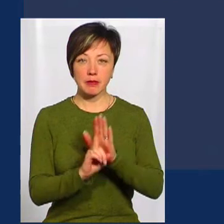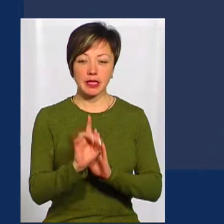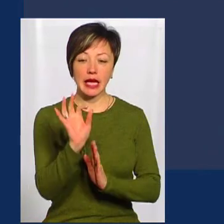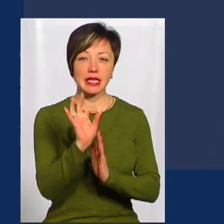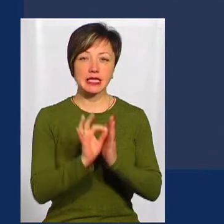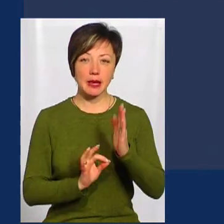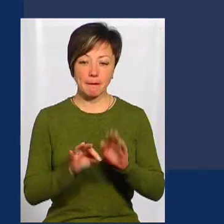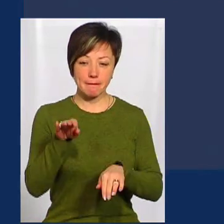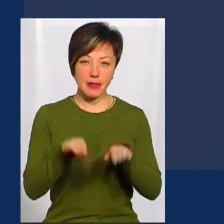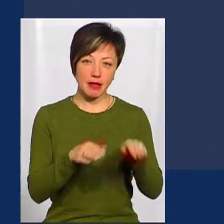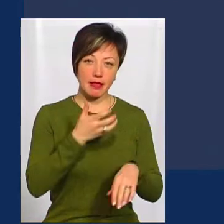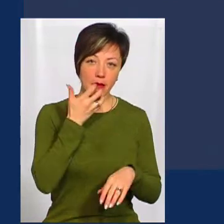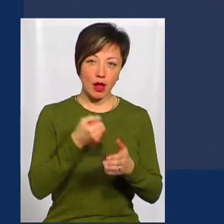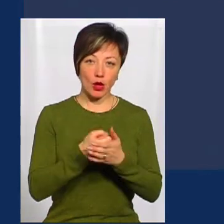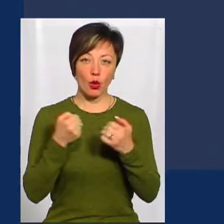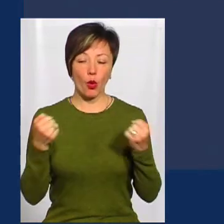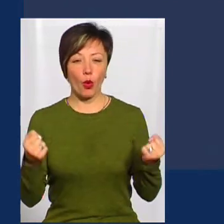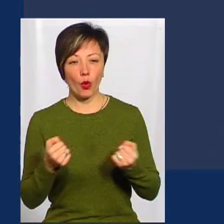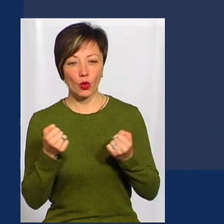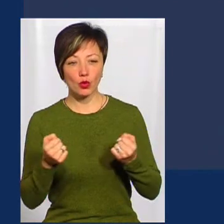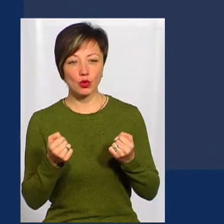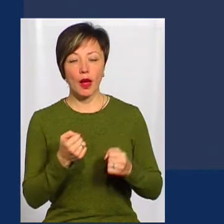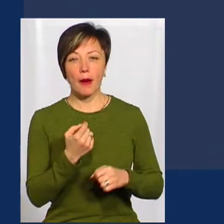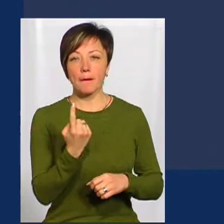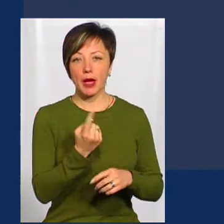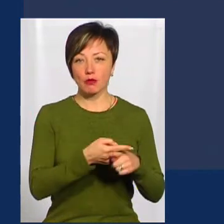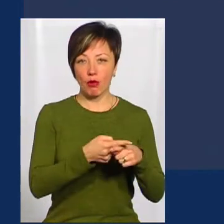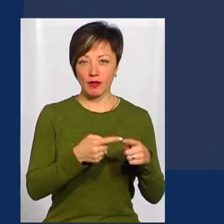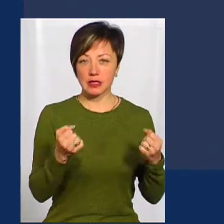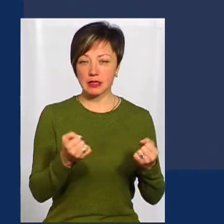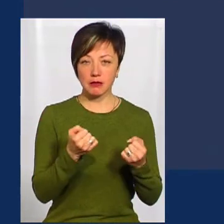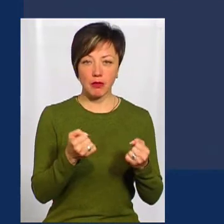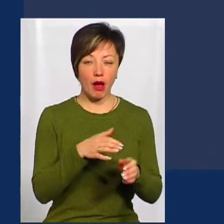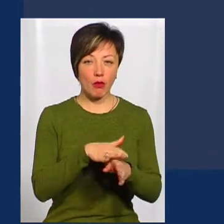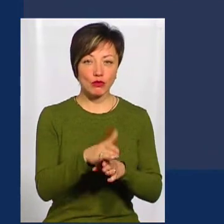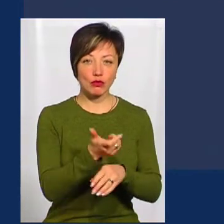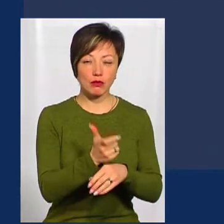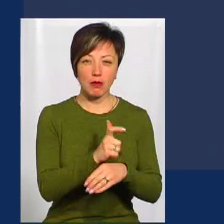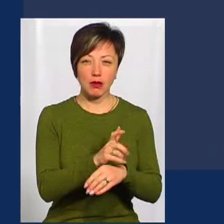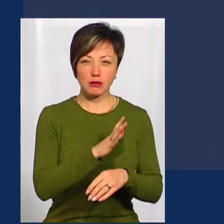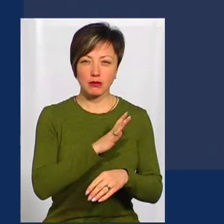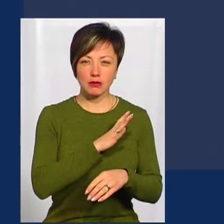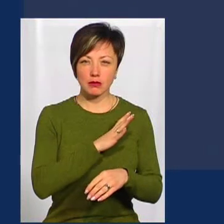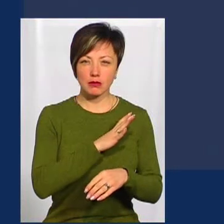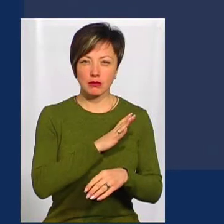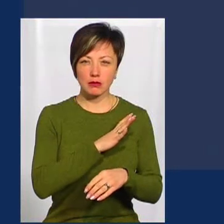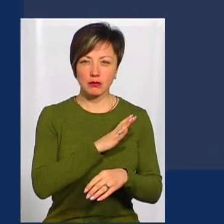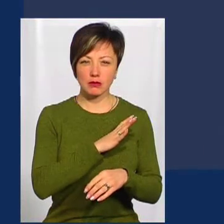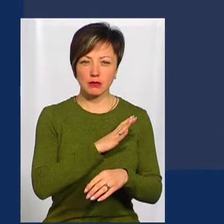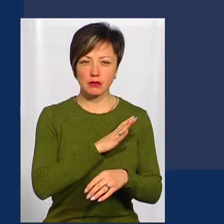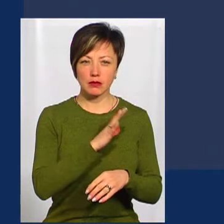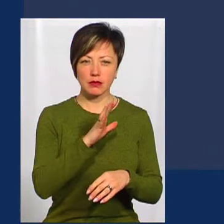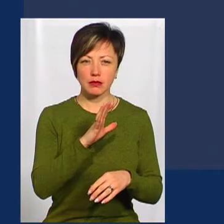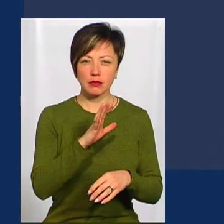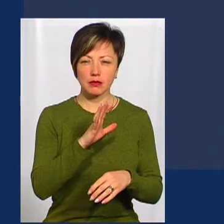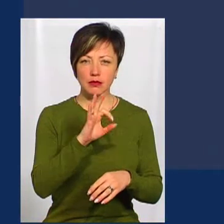перепади від тепла до холоду. В першій половині цієї зими абсолютний максимум був перевищений на 1,1 градусів